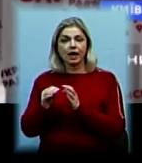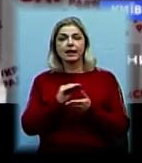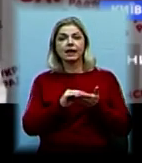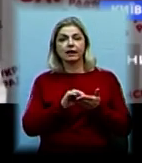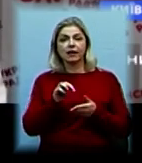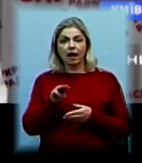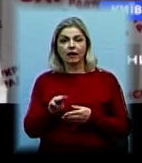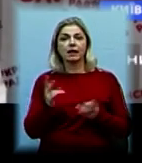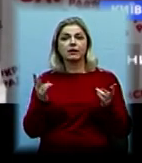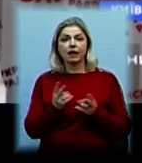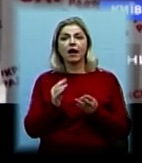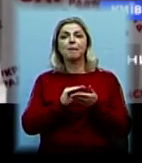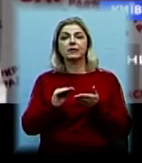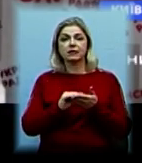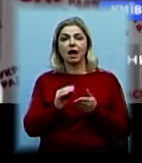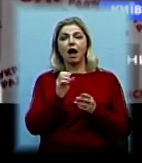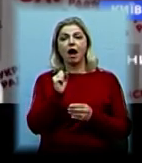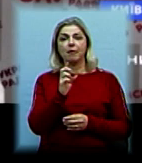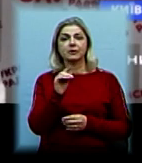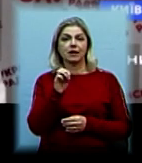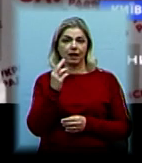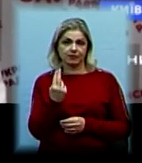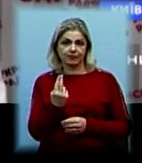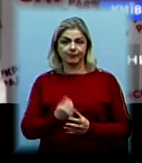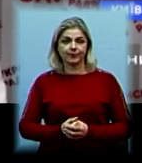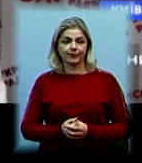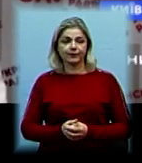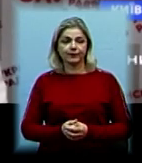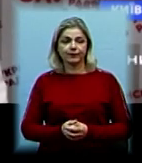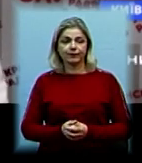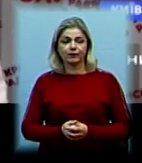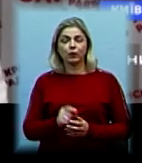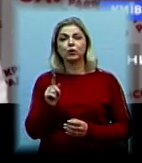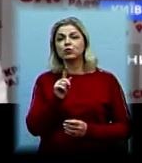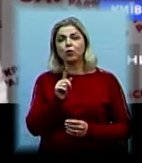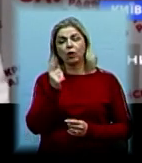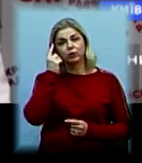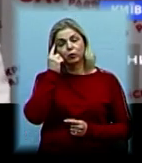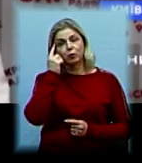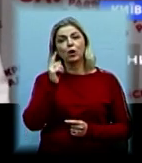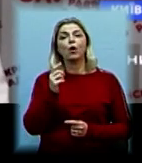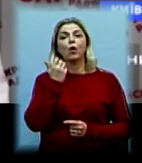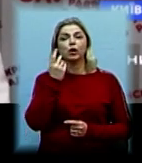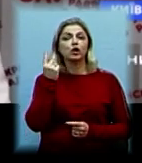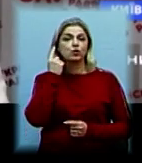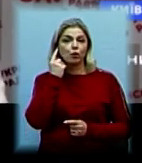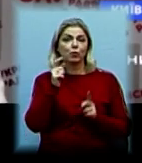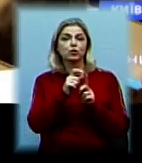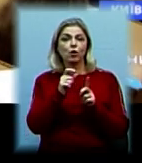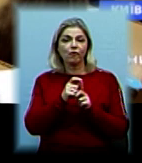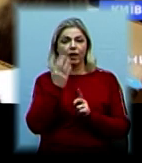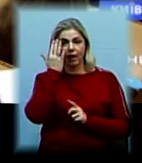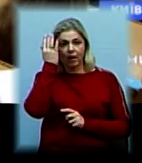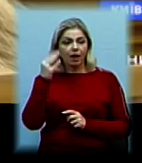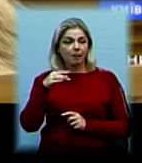треба записувати з абзацу. Що спадає на думку, коли чуємо слово «мрія»?